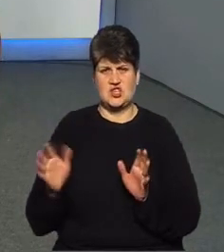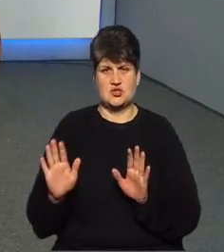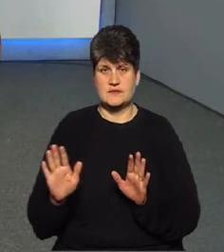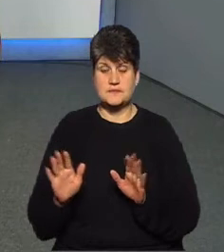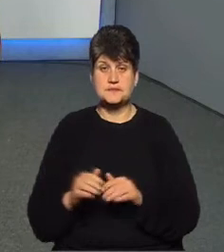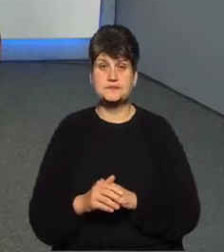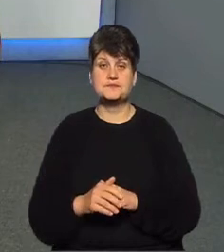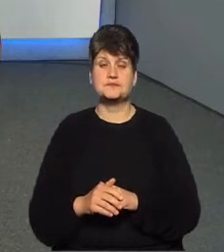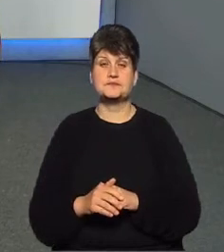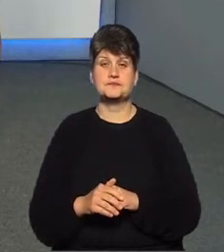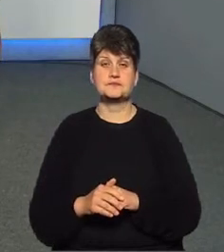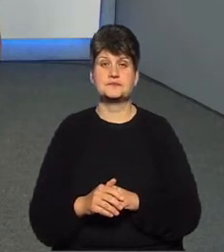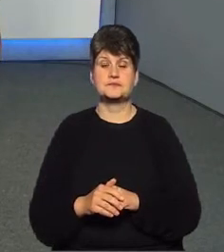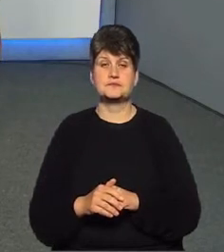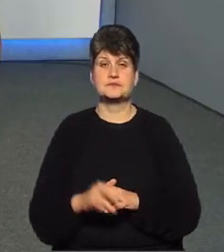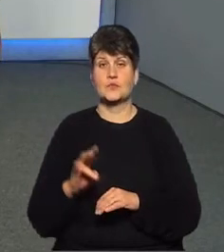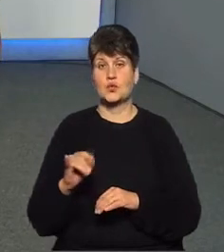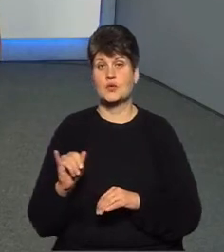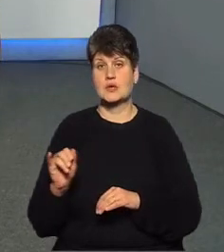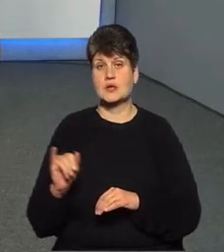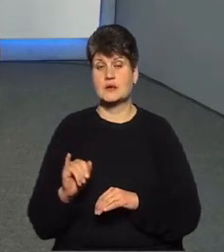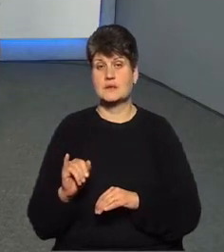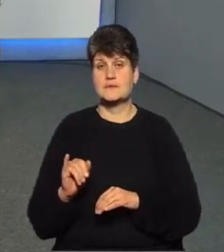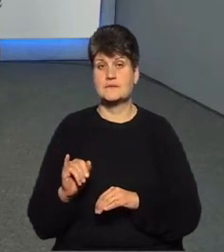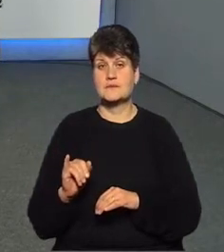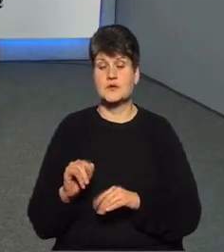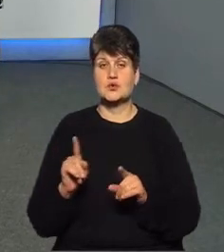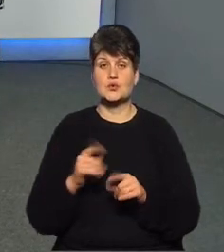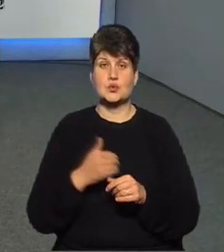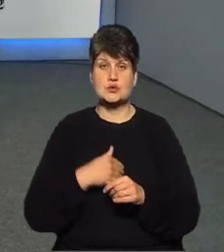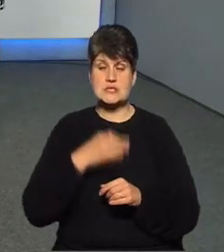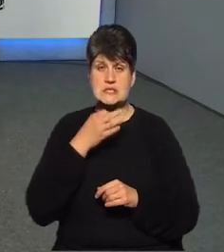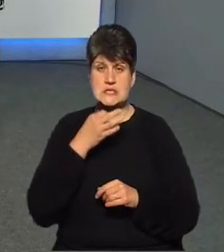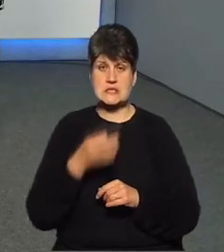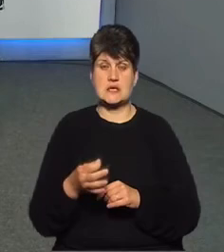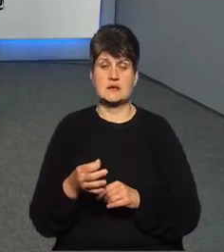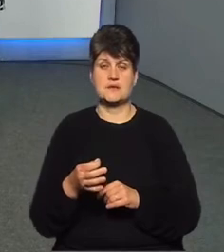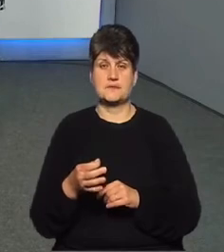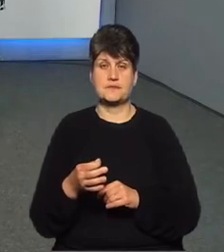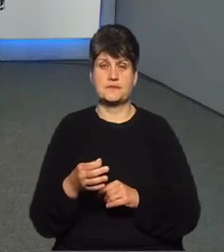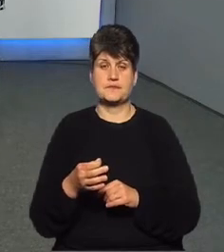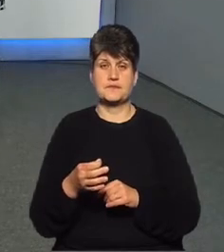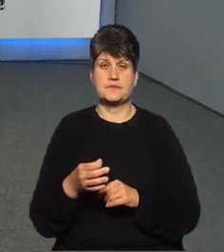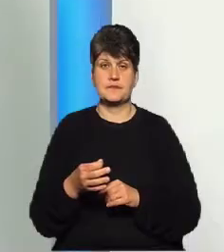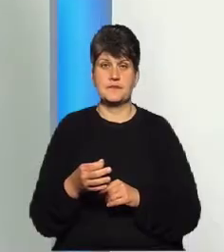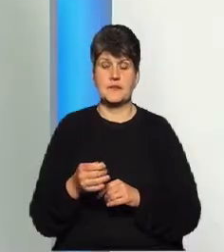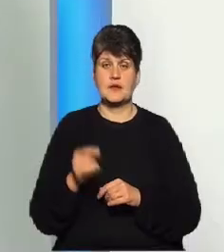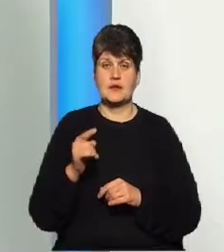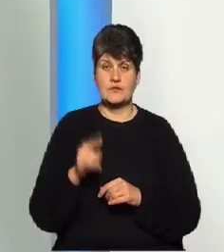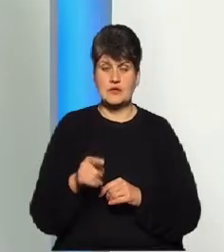Ну, і що хочу сказати, що клінічно вони завжди легші.